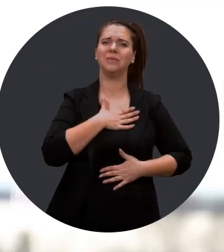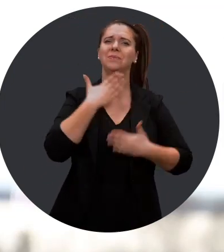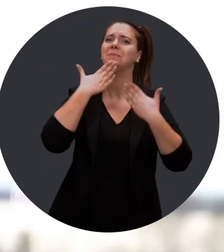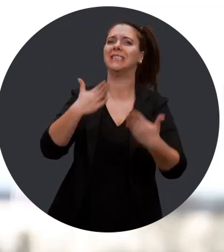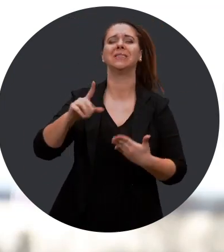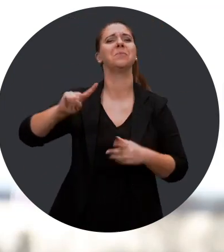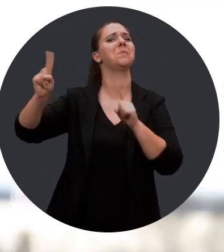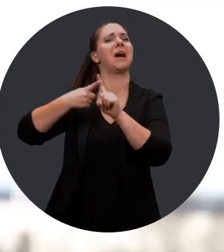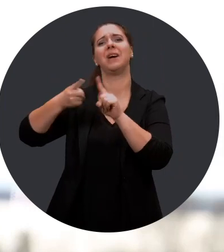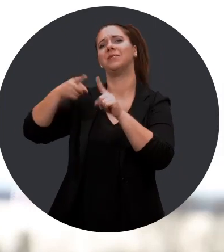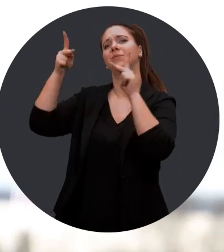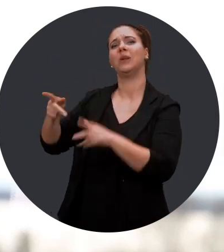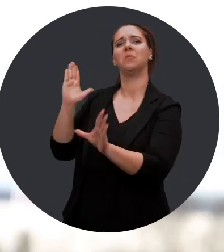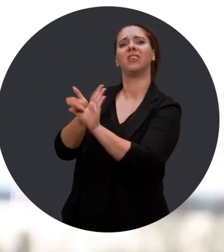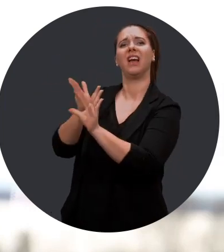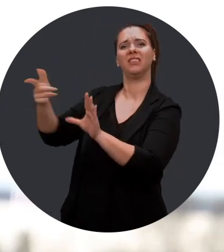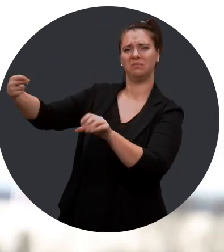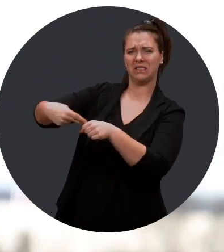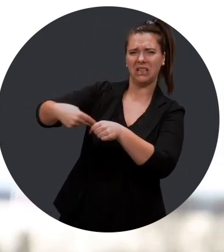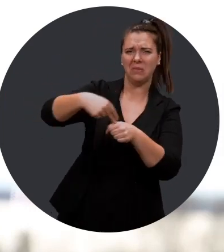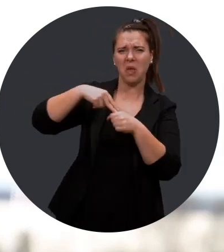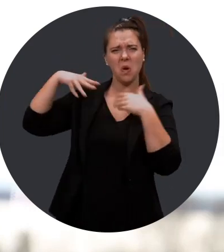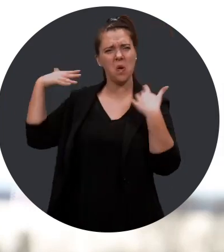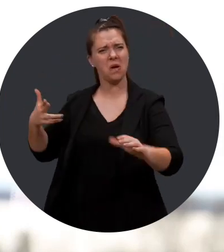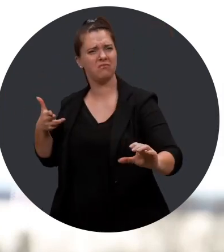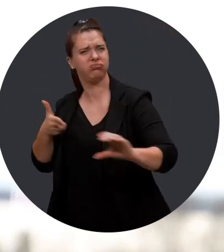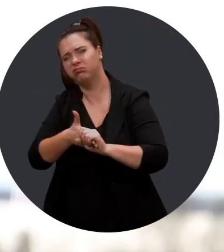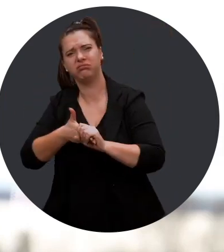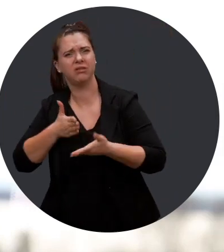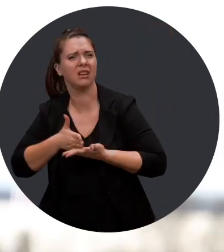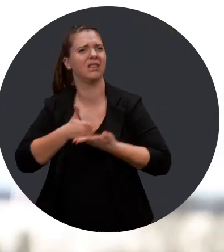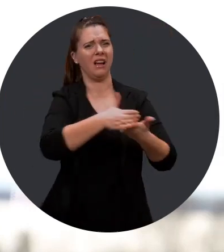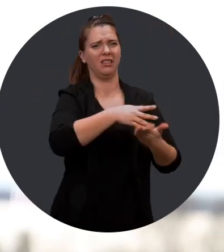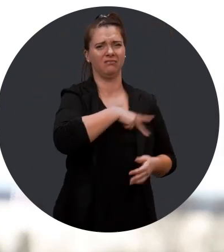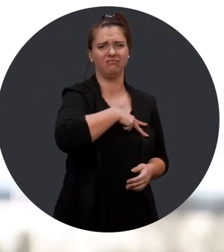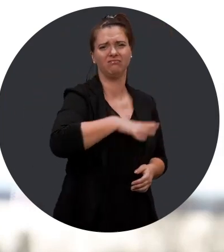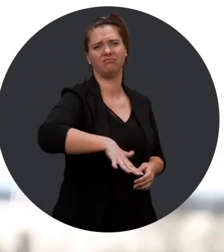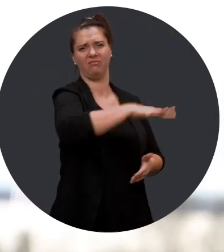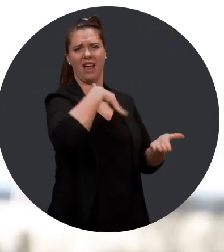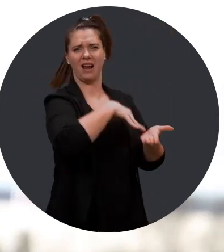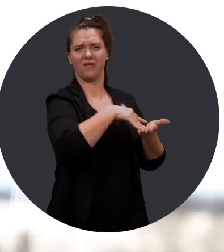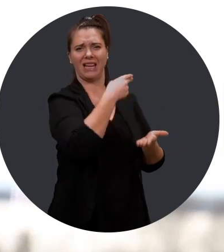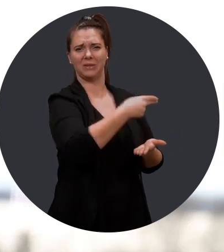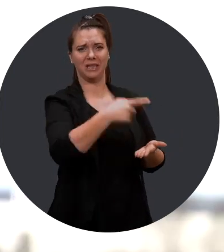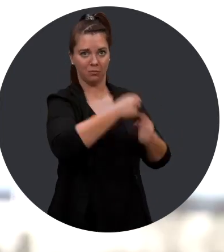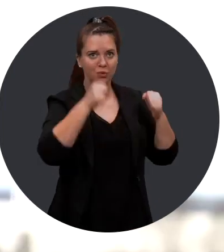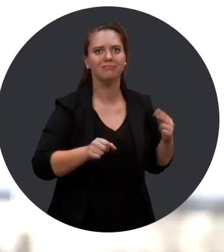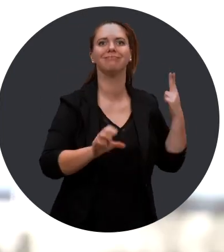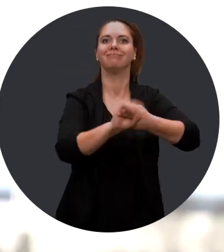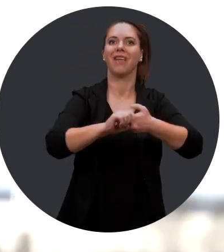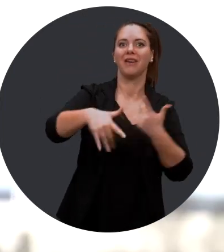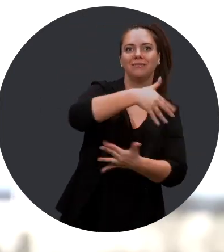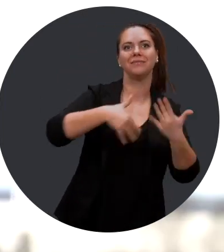remercier d'abord tous nos intervenants pour leur engagement, pour permettre à nos élèves handicapés de participer à la vie